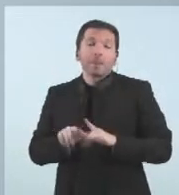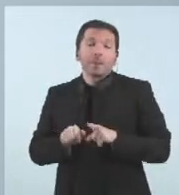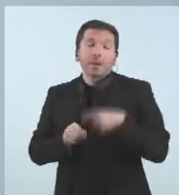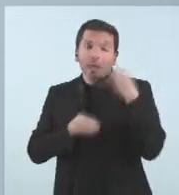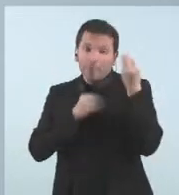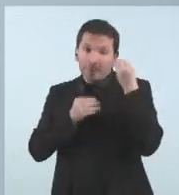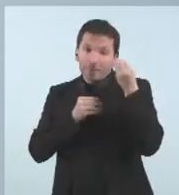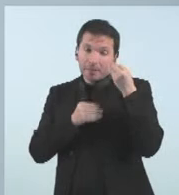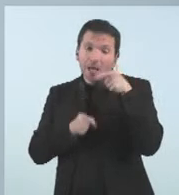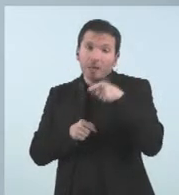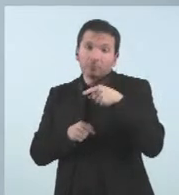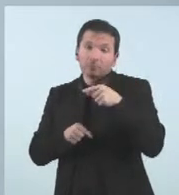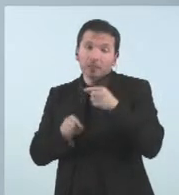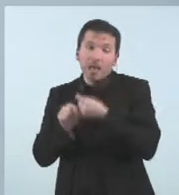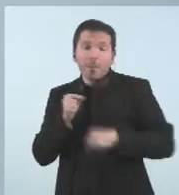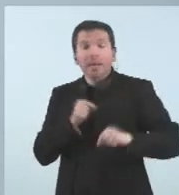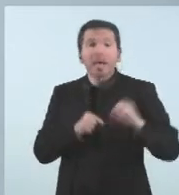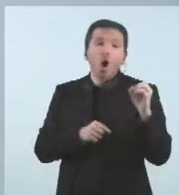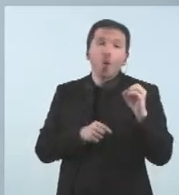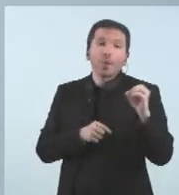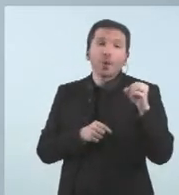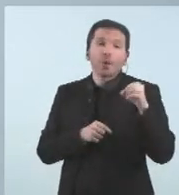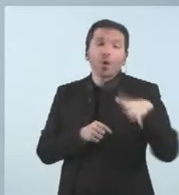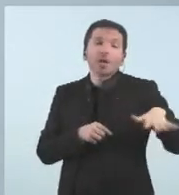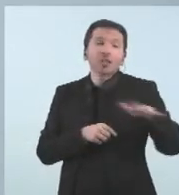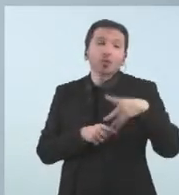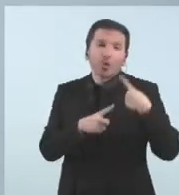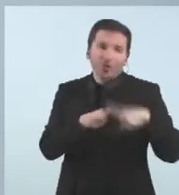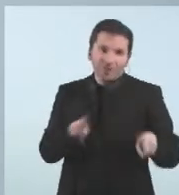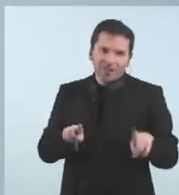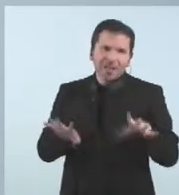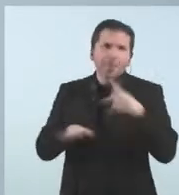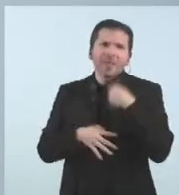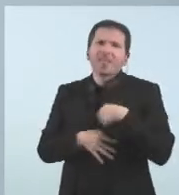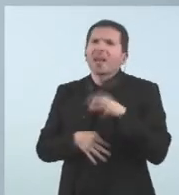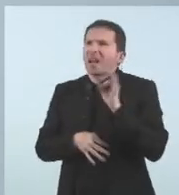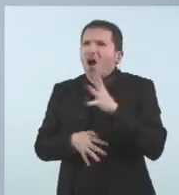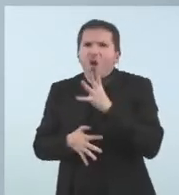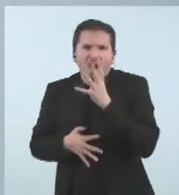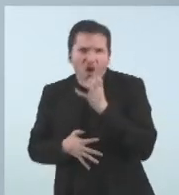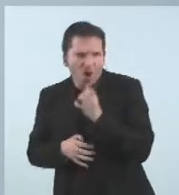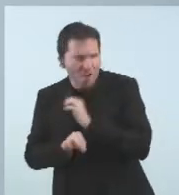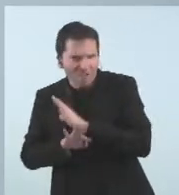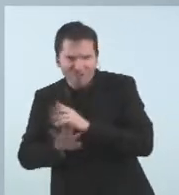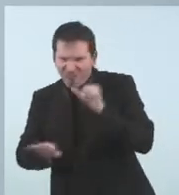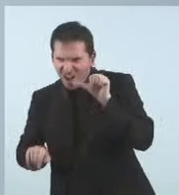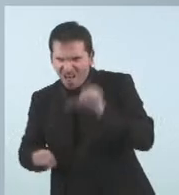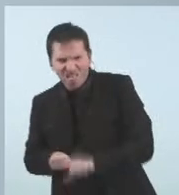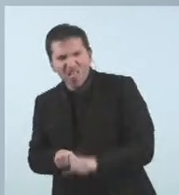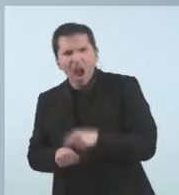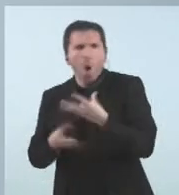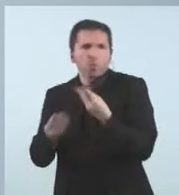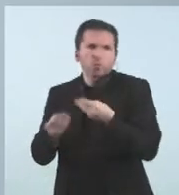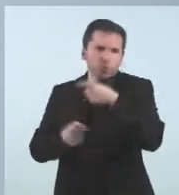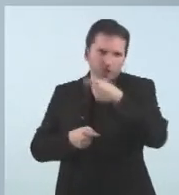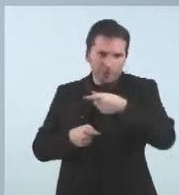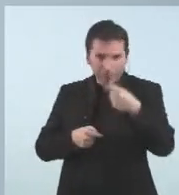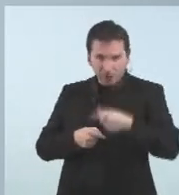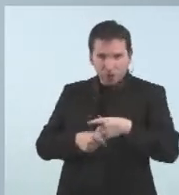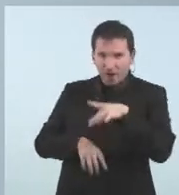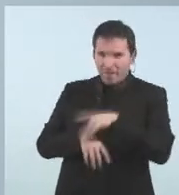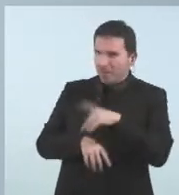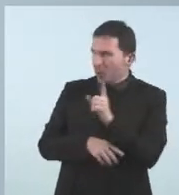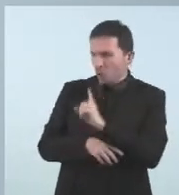escenari totalment diferent i a vegades la gent diu escolta més que ara és horrorós tenim molts malalts bueno no tenim tants malalts malalts tenim